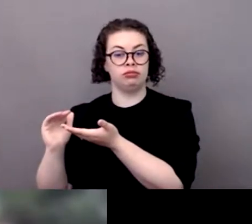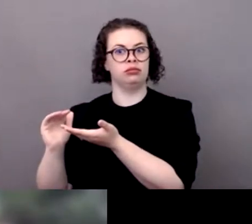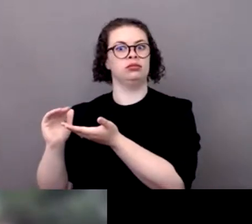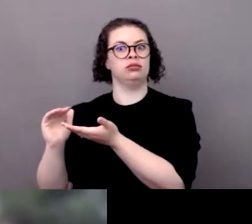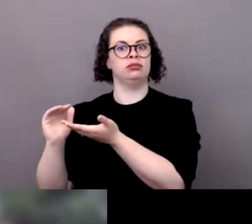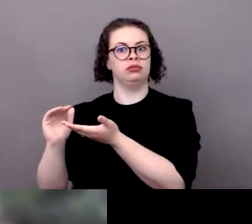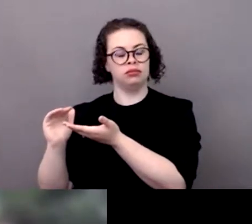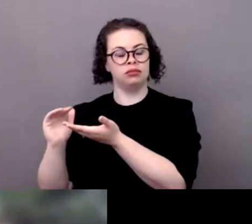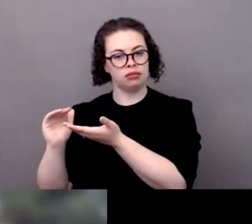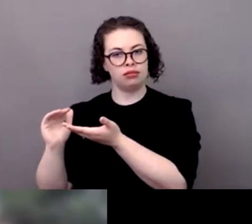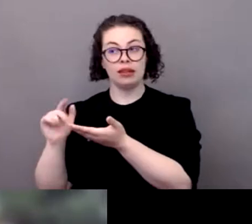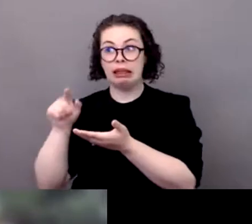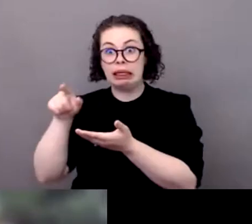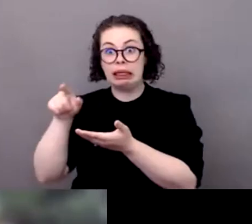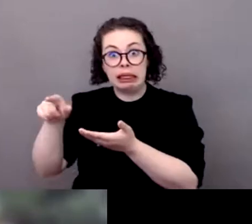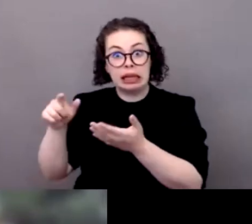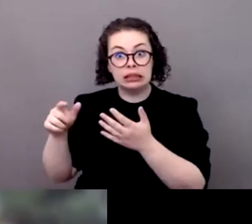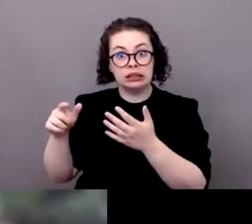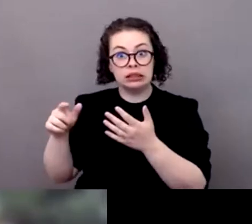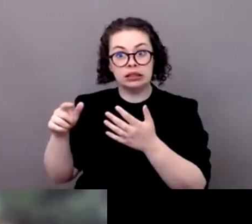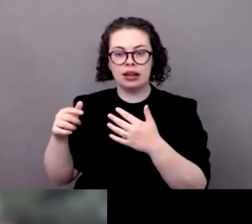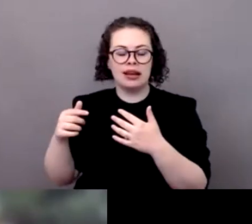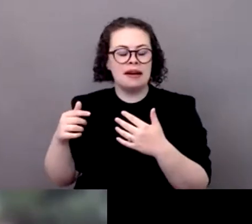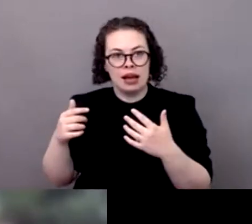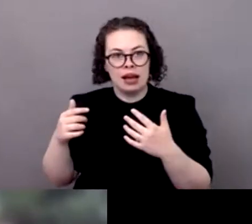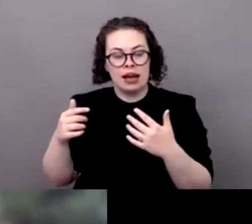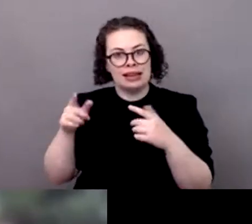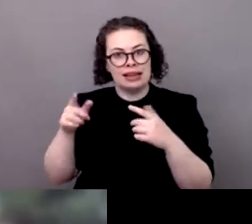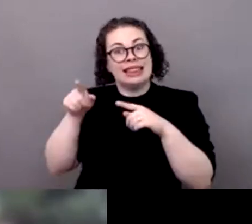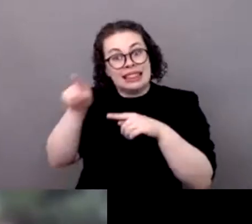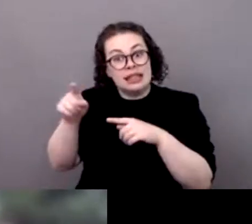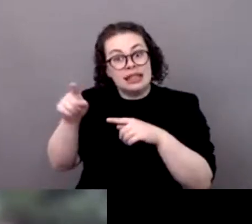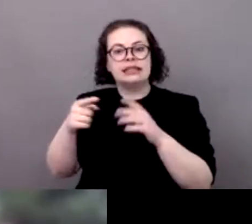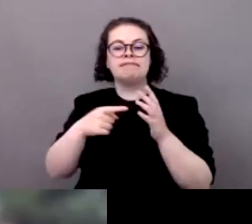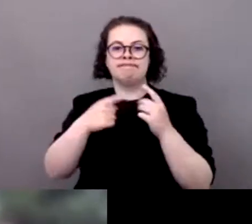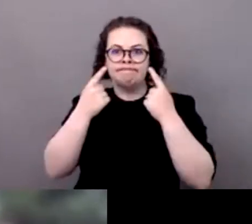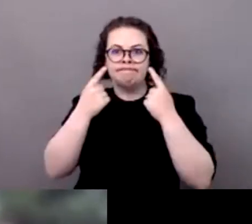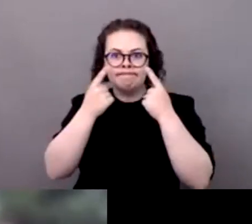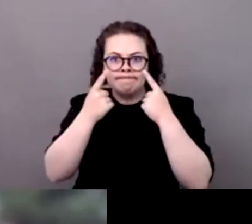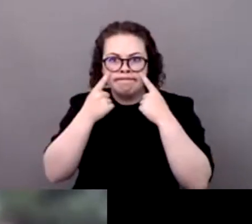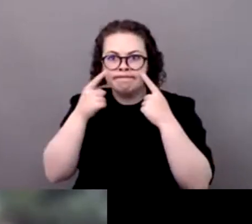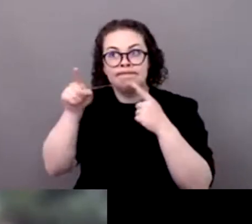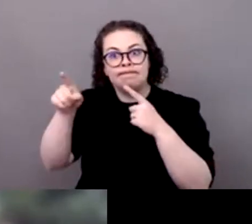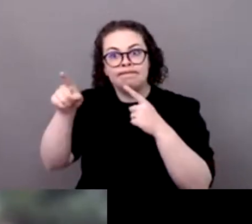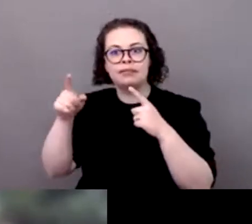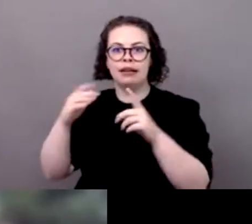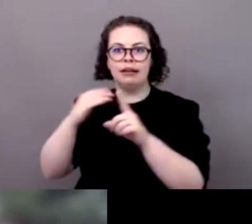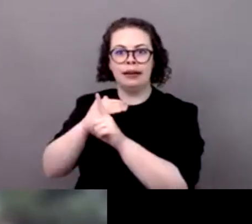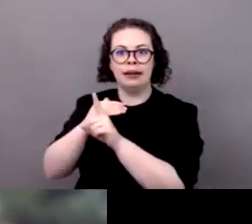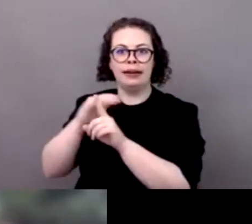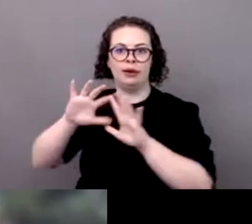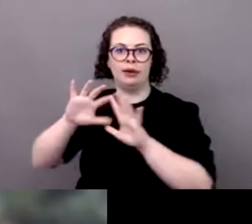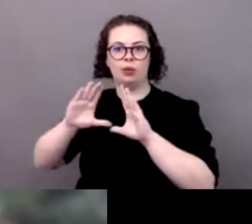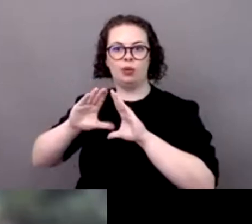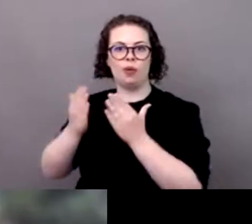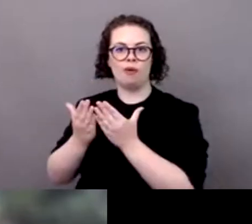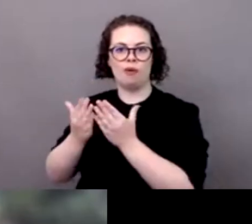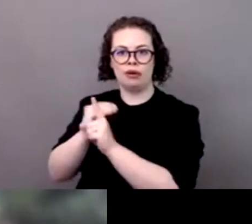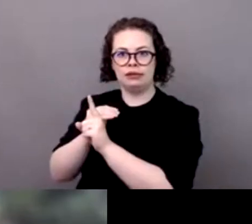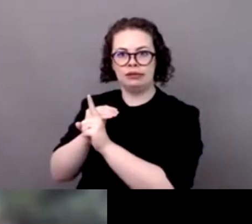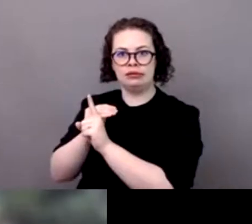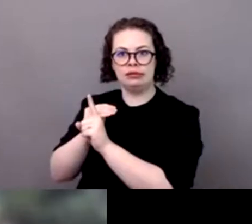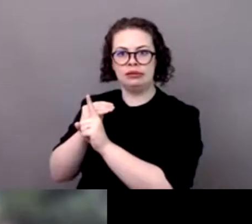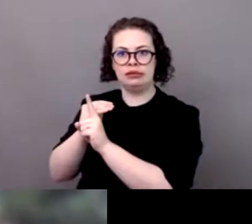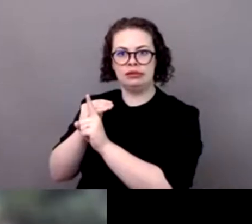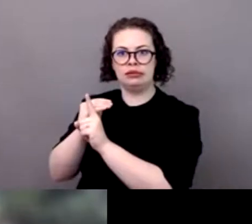donc il faut avoir en tête que ces conséquences vont être vont impacter directement